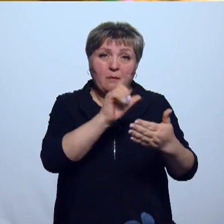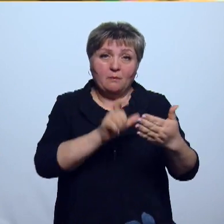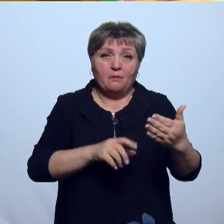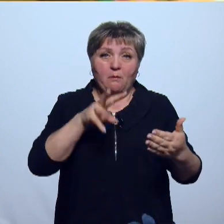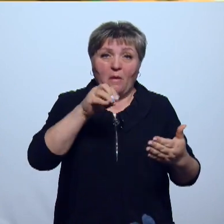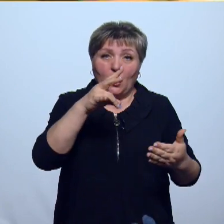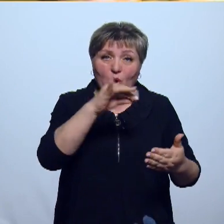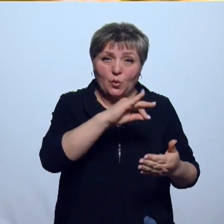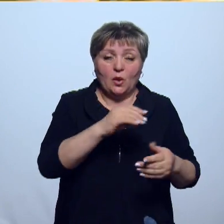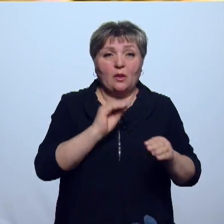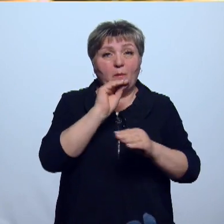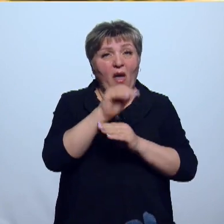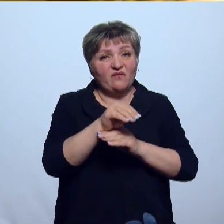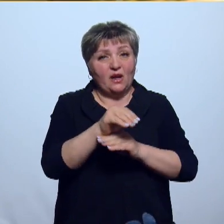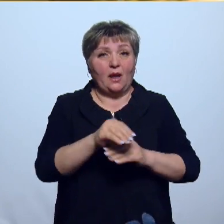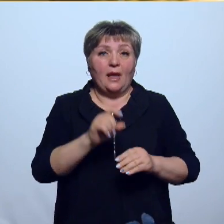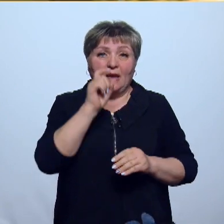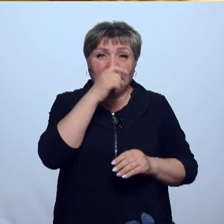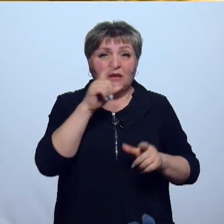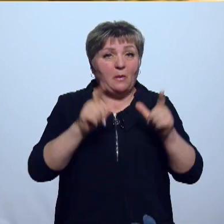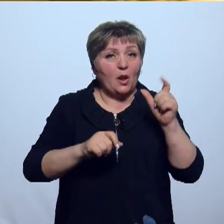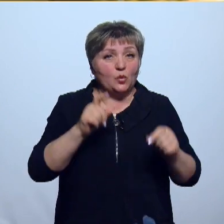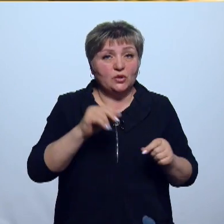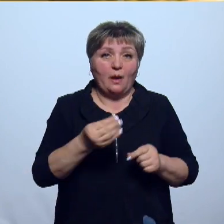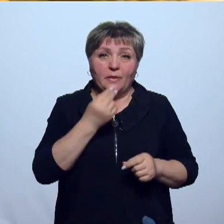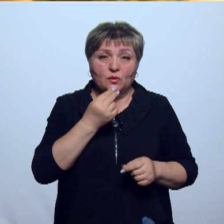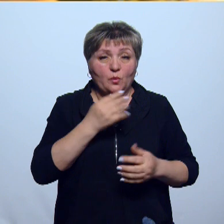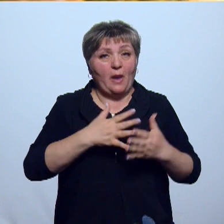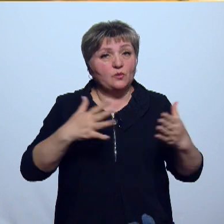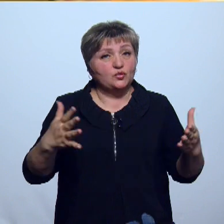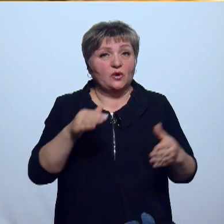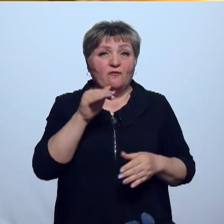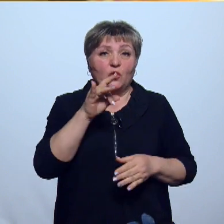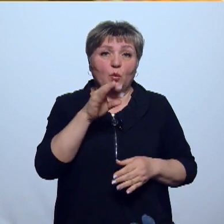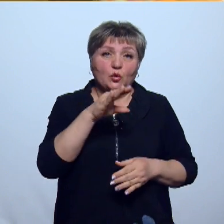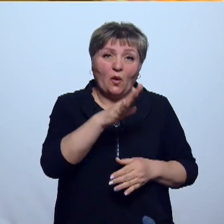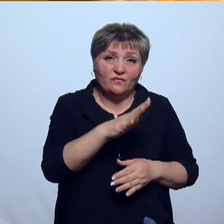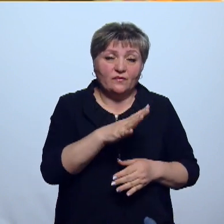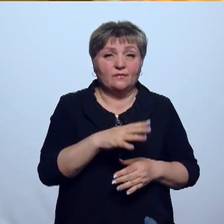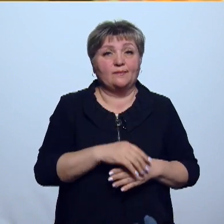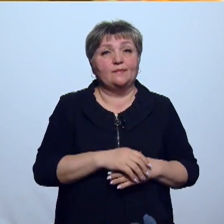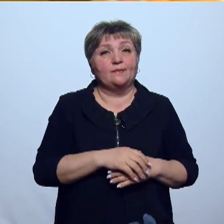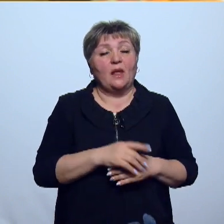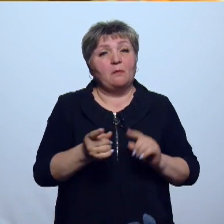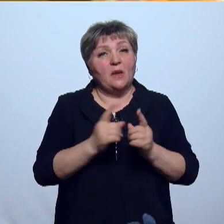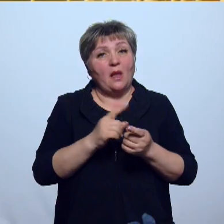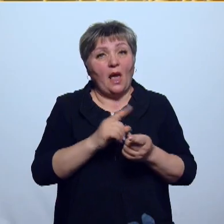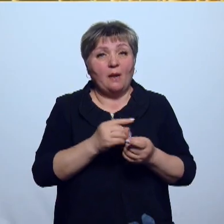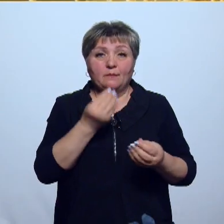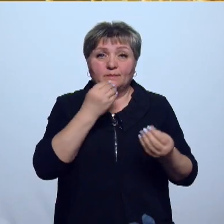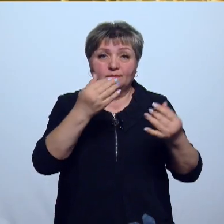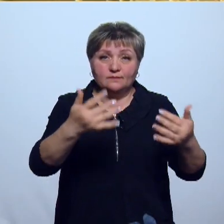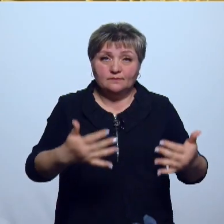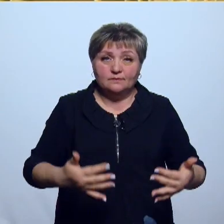добавили побольше кисломолочных продуктов, побольше фруктов. И как бы меняем блюда, чтобы не было